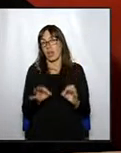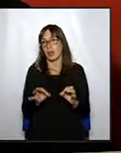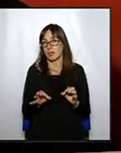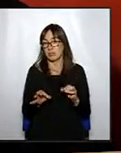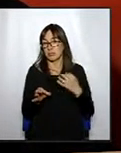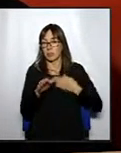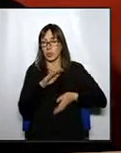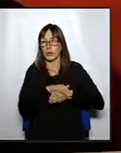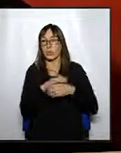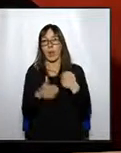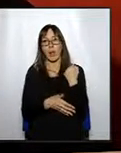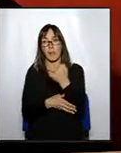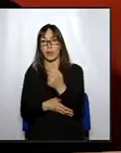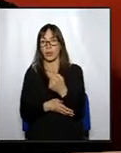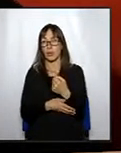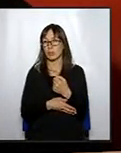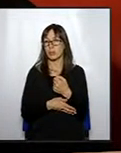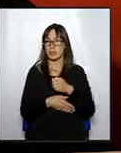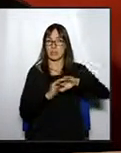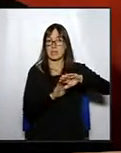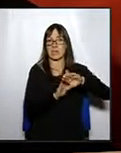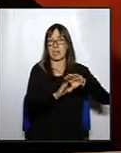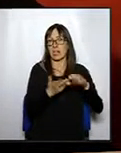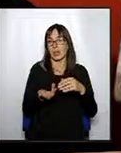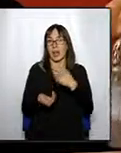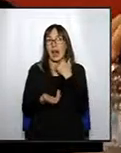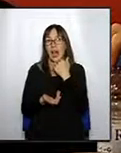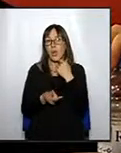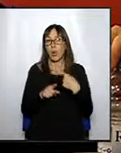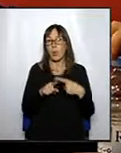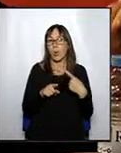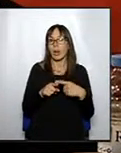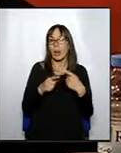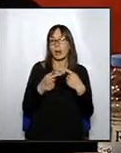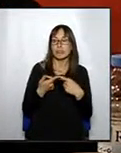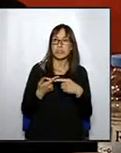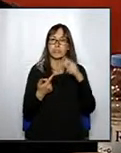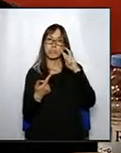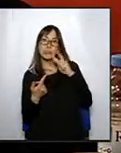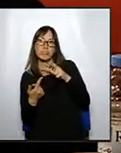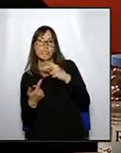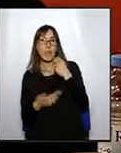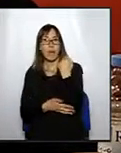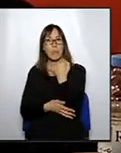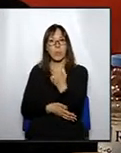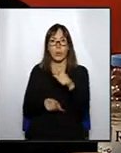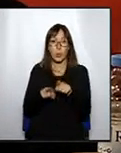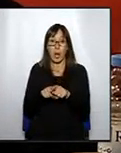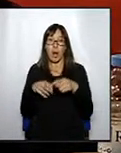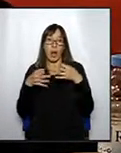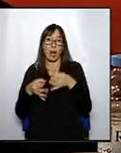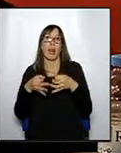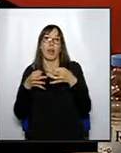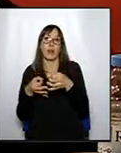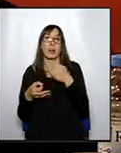passada. i no sé per què, m'ho estic ensumant. Alguns, perquè no ho veuran amb bons ulls. Els altres, perquè diran que